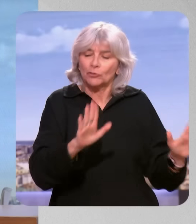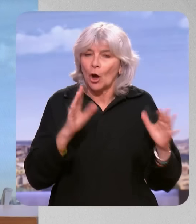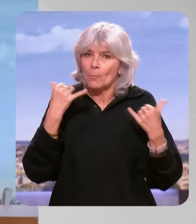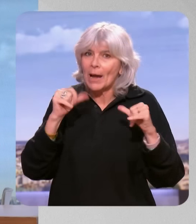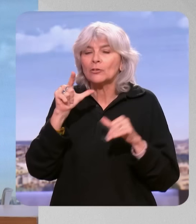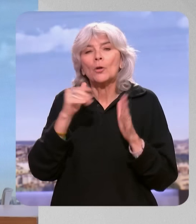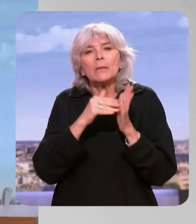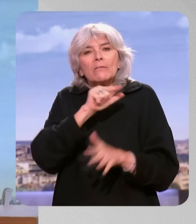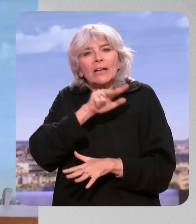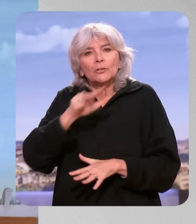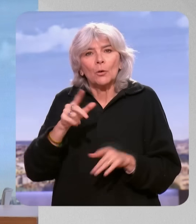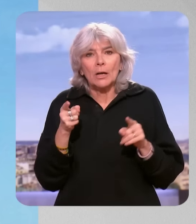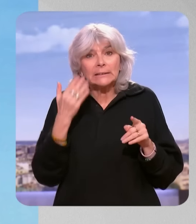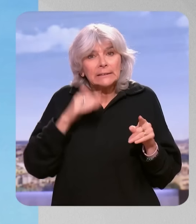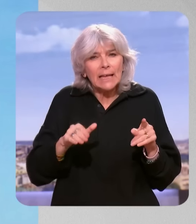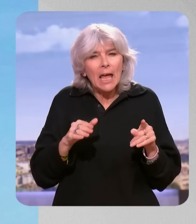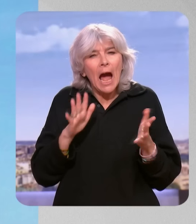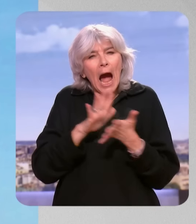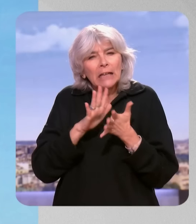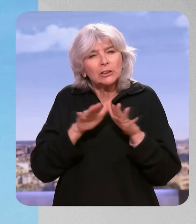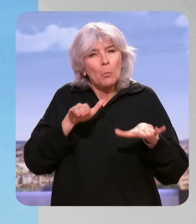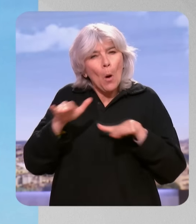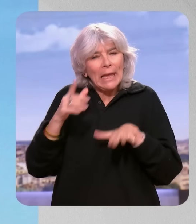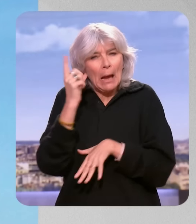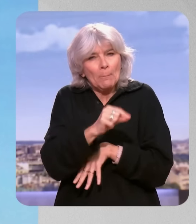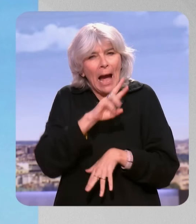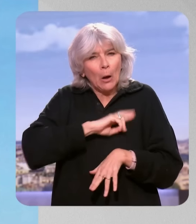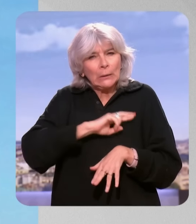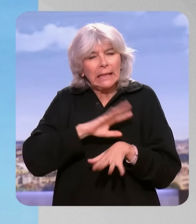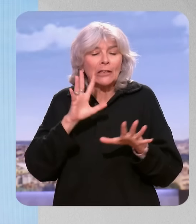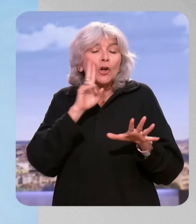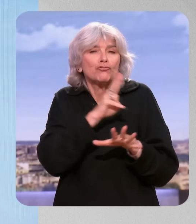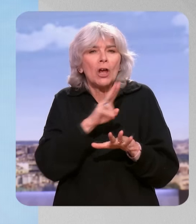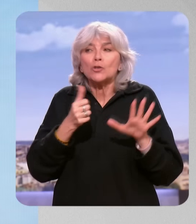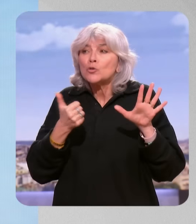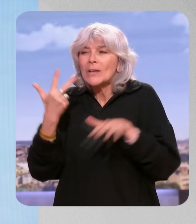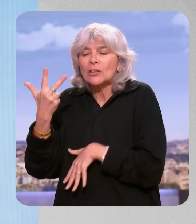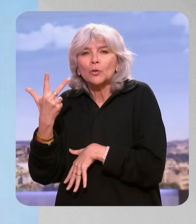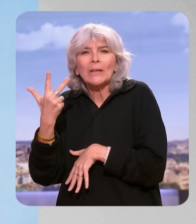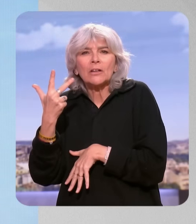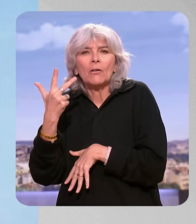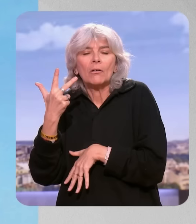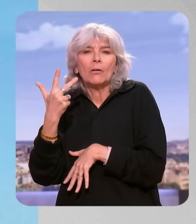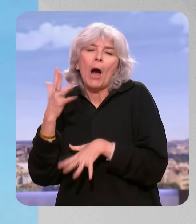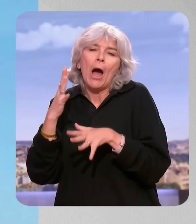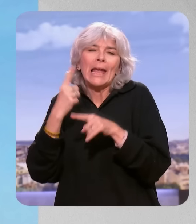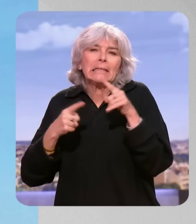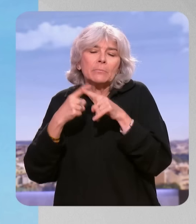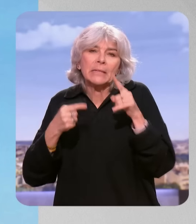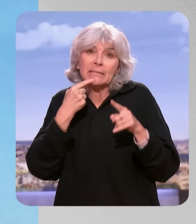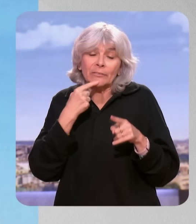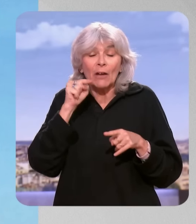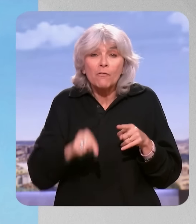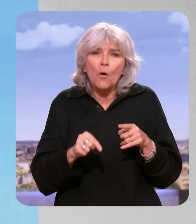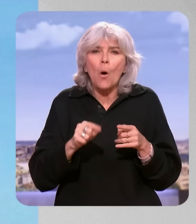en 2023, vous savez quel est l'âge moyen de départ à la retraite dans le régime général ? 63 ans et demi. Donc, ce qu'il faut,